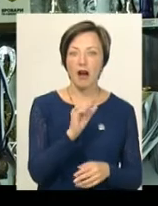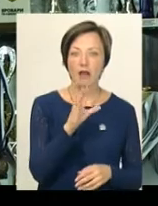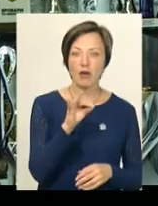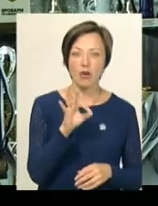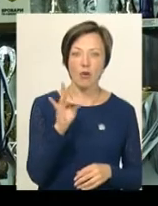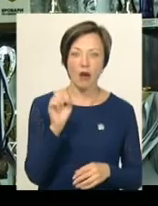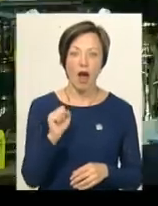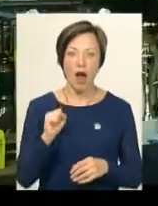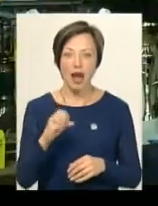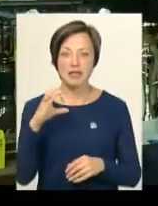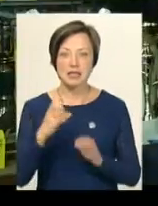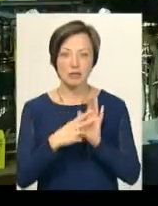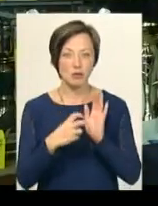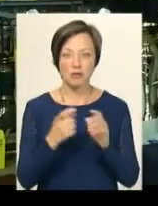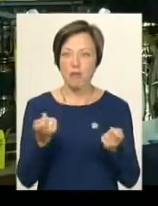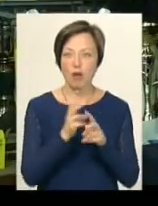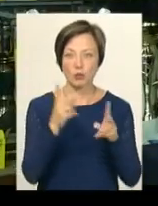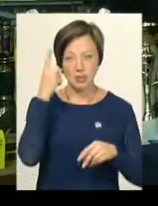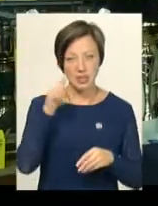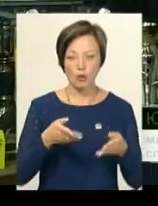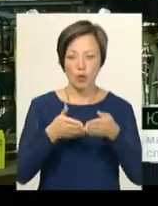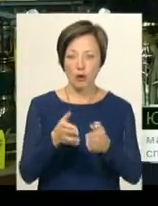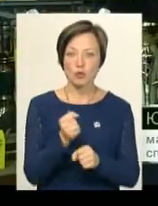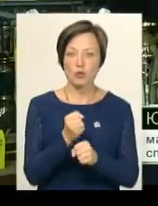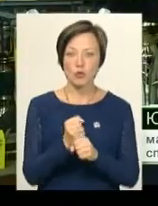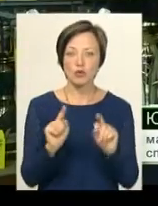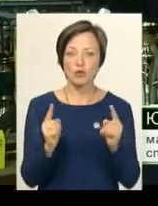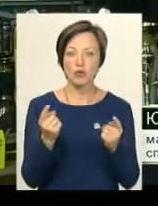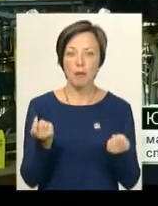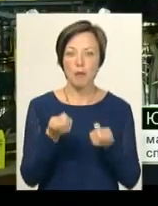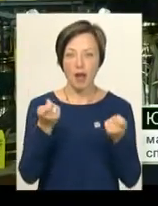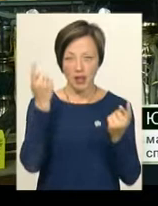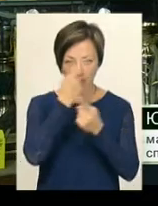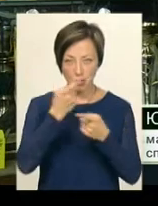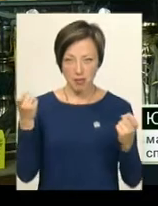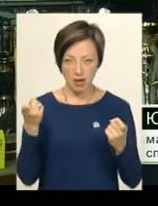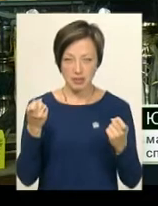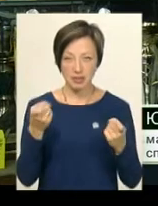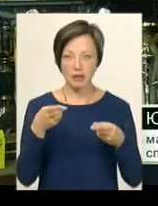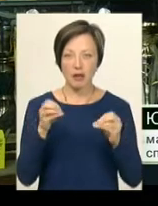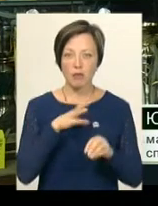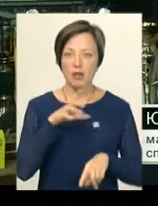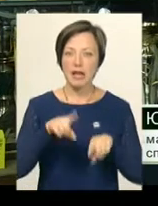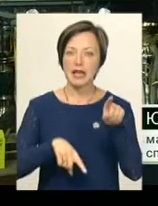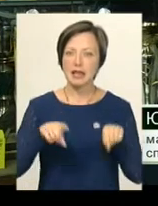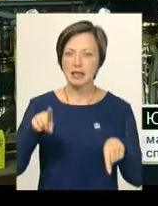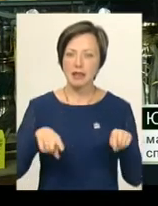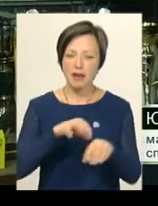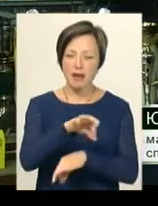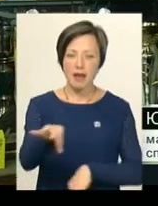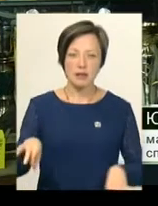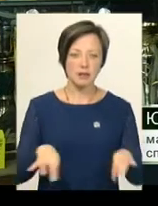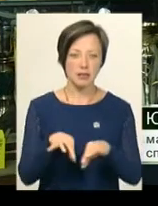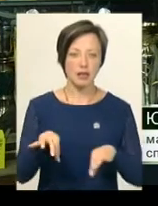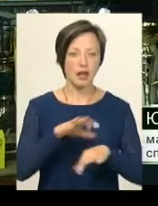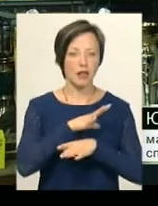мало хто знає. Це корабль зроблений по дуже малої інформації, де були рідкі креслення і не